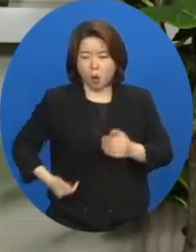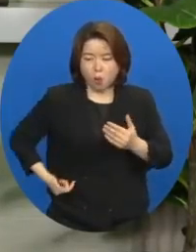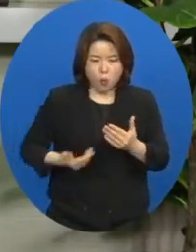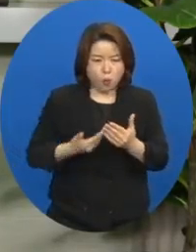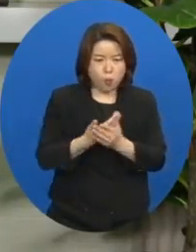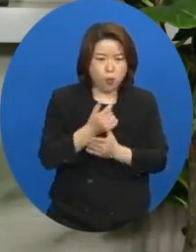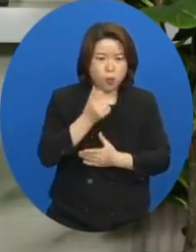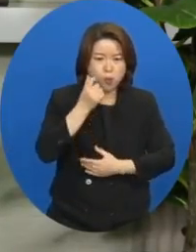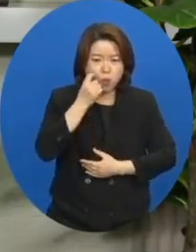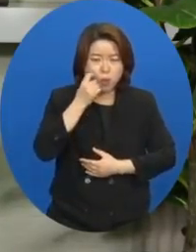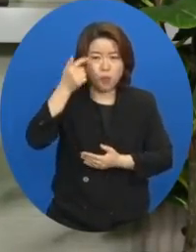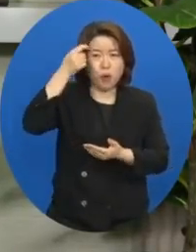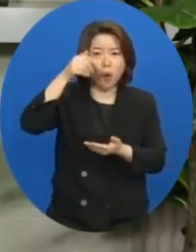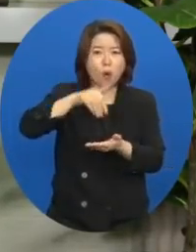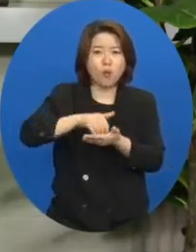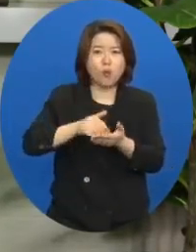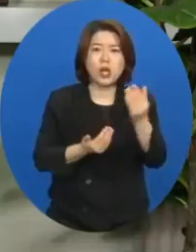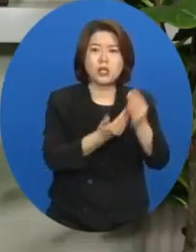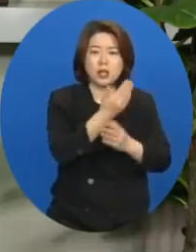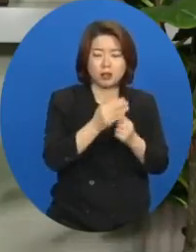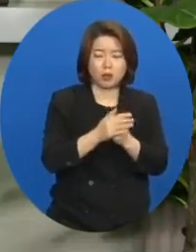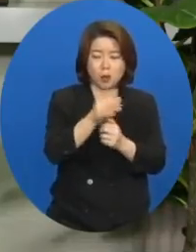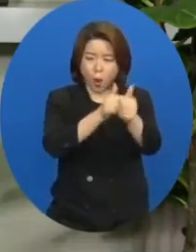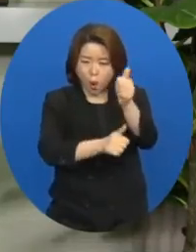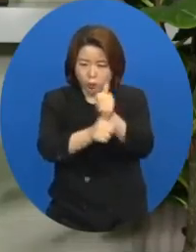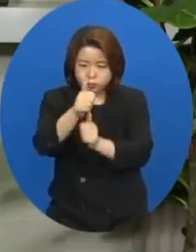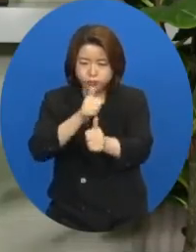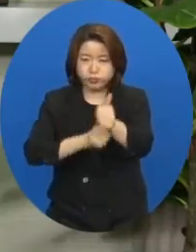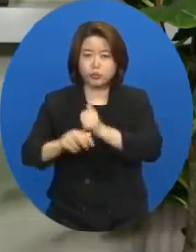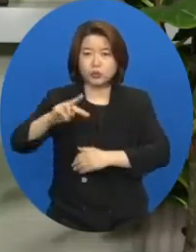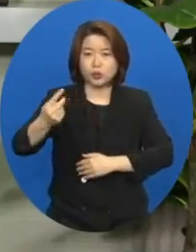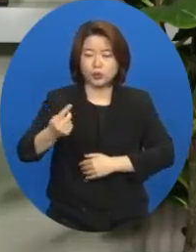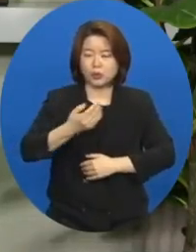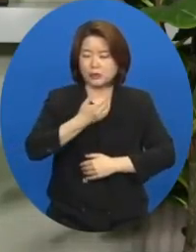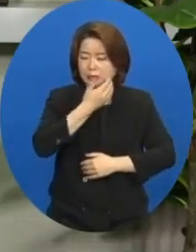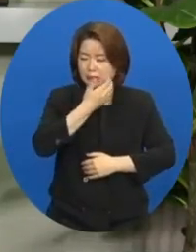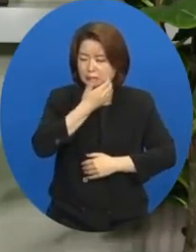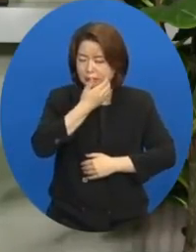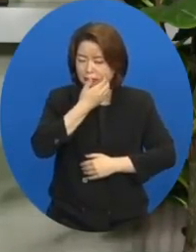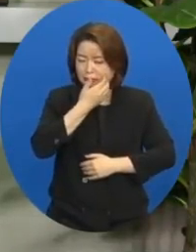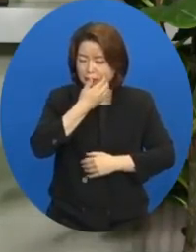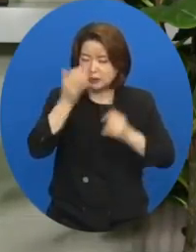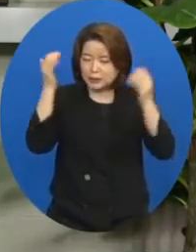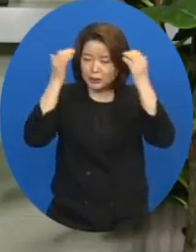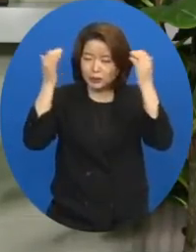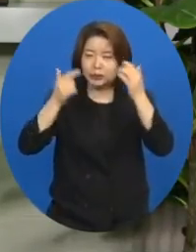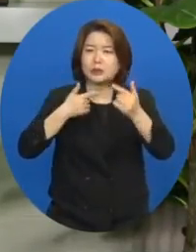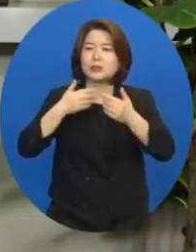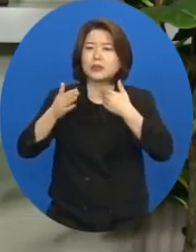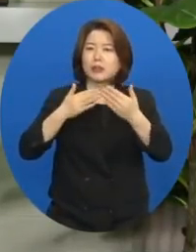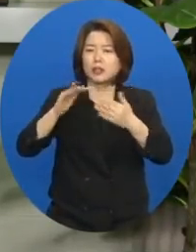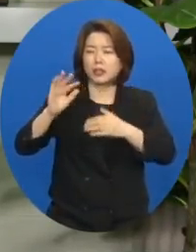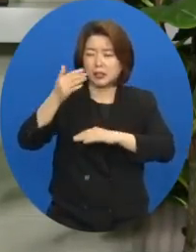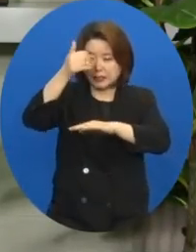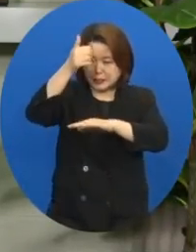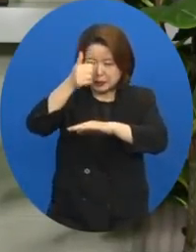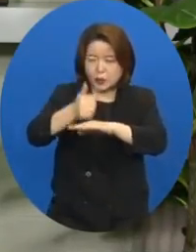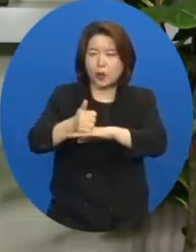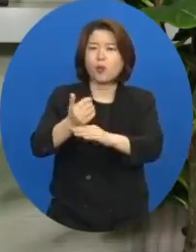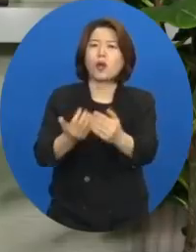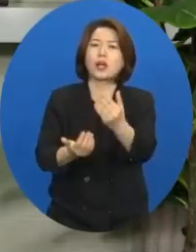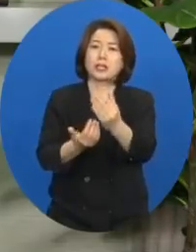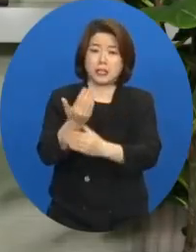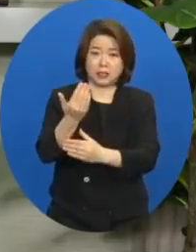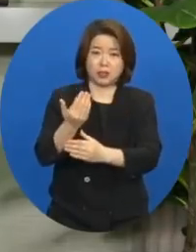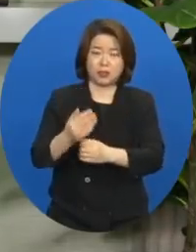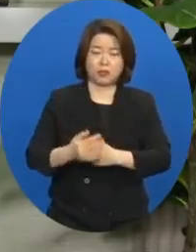후회를 하게 되고 우리의 후손들이 수치와 고통을 겪게 되는 결과를 가져오게 된다는 것